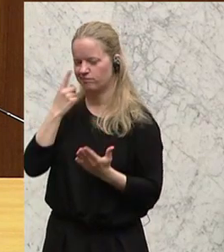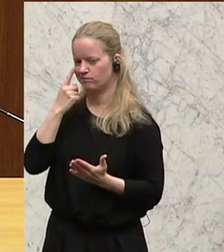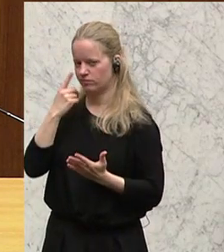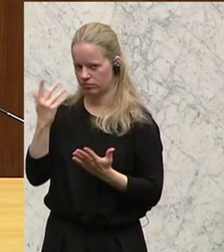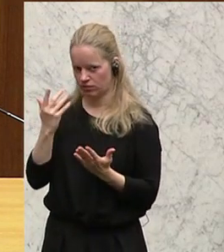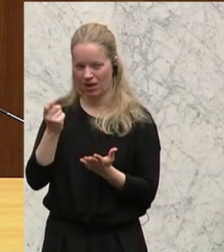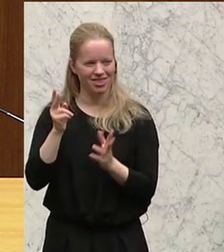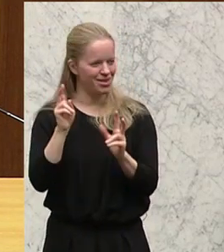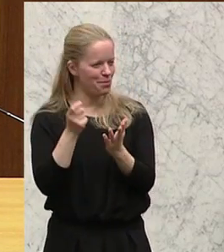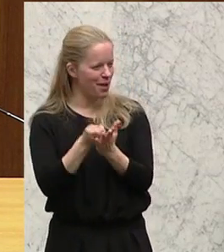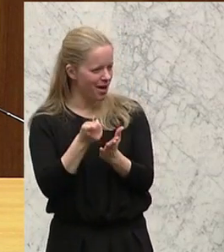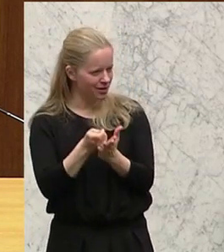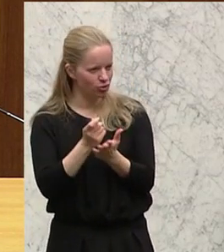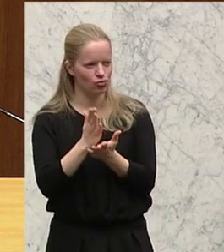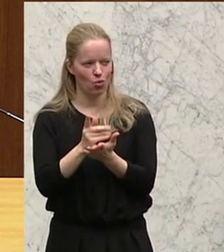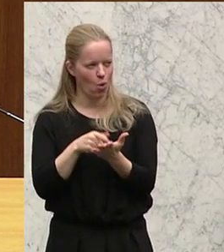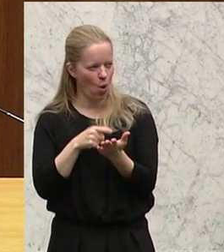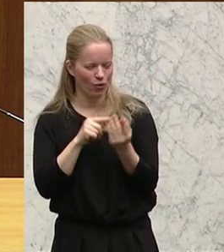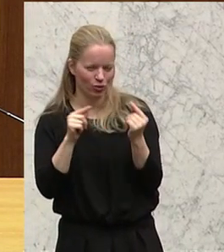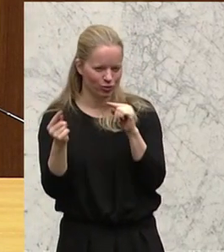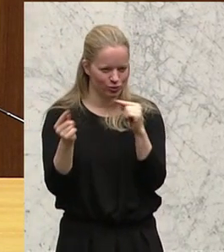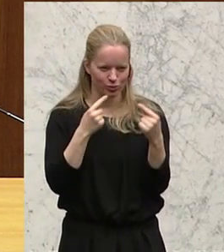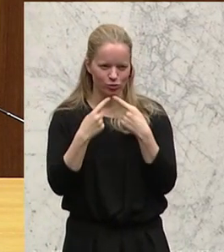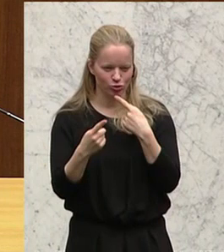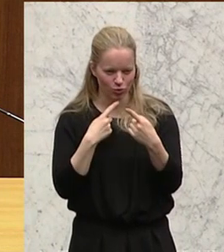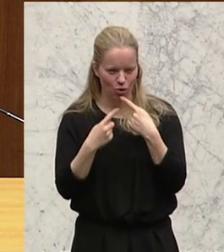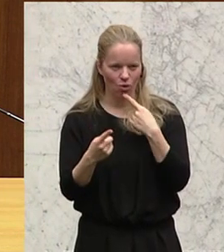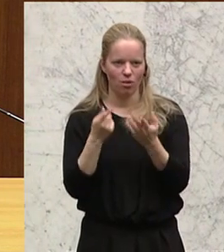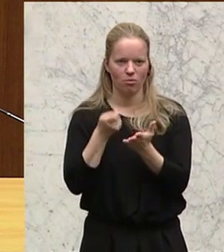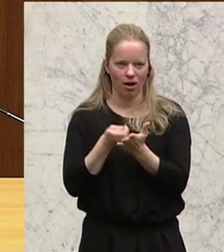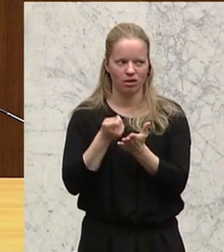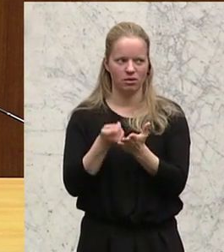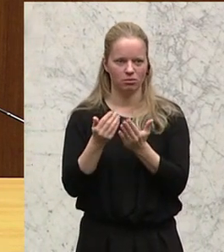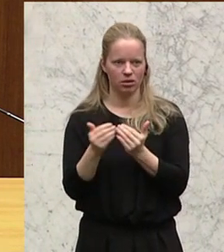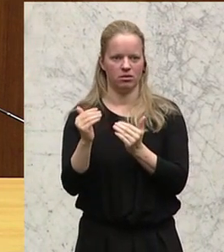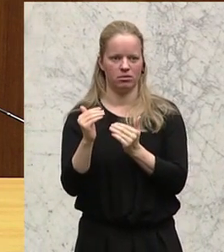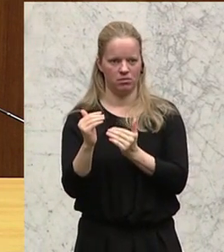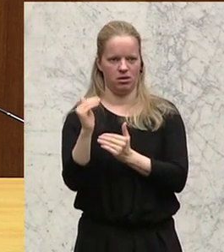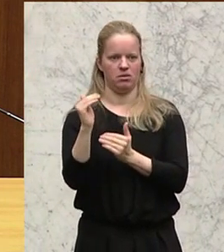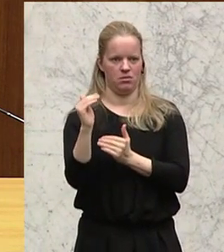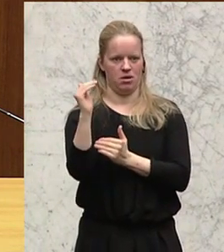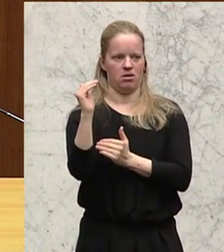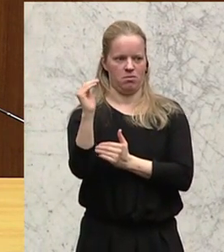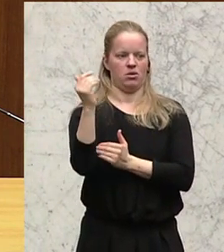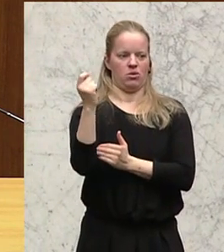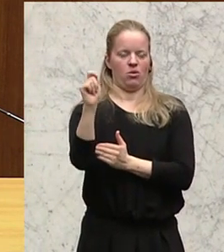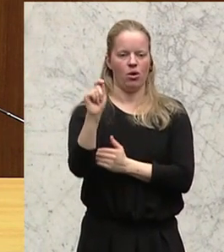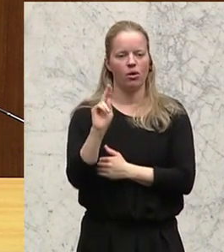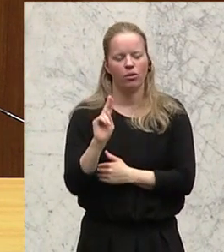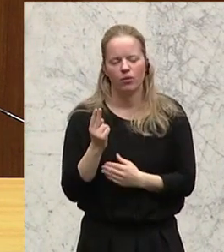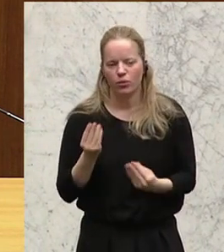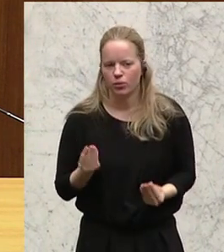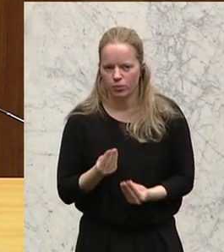wie wir schon mehrfach angesprochen haben, deutlich angezogen haben. Und die Gründe dafür liegen